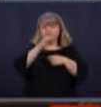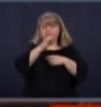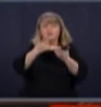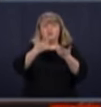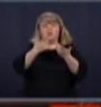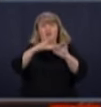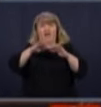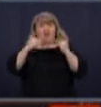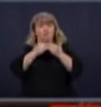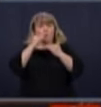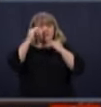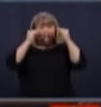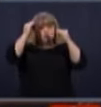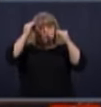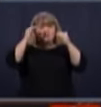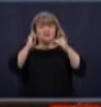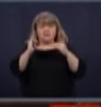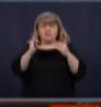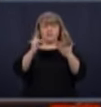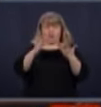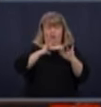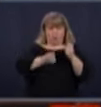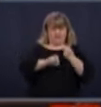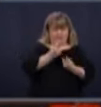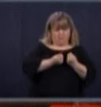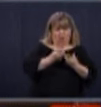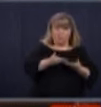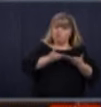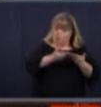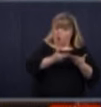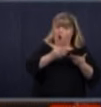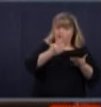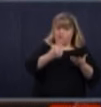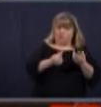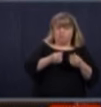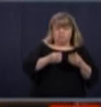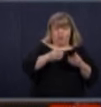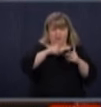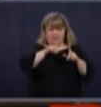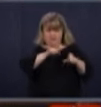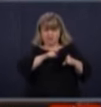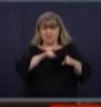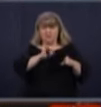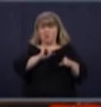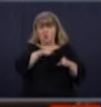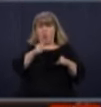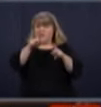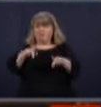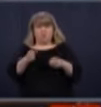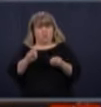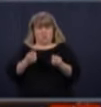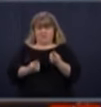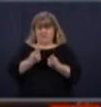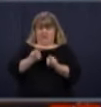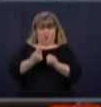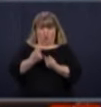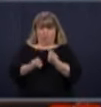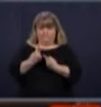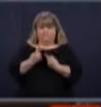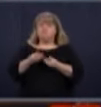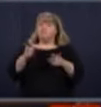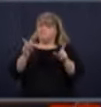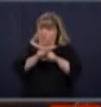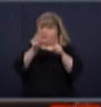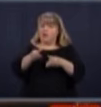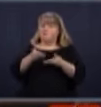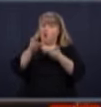soient symptomatiques ou asymptomatiques. Donc, tout le monde qui demande d'avoir un test pour savoir s'il est porteur ou